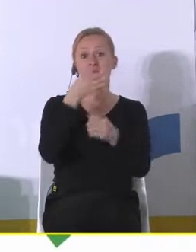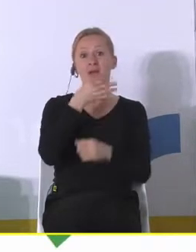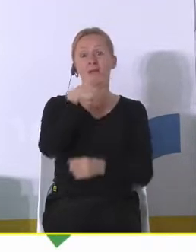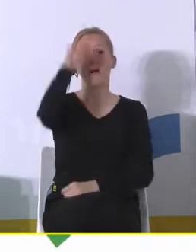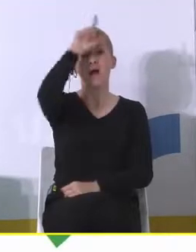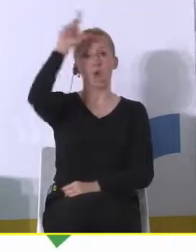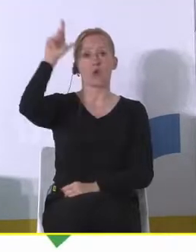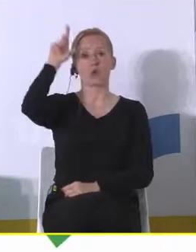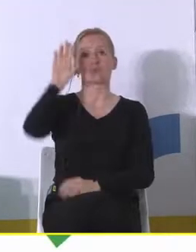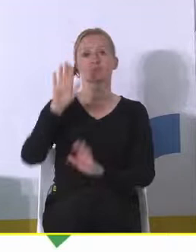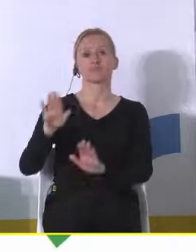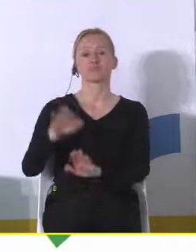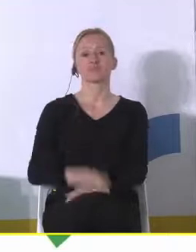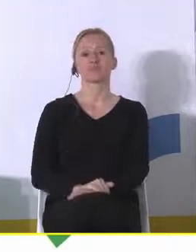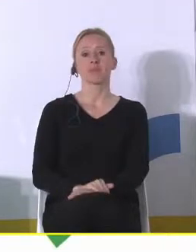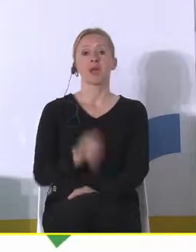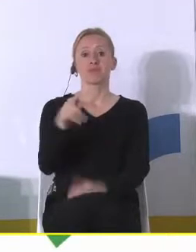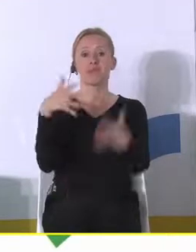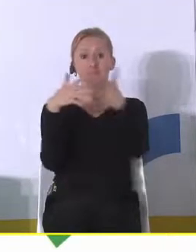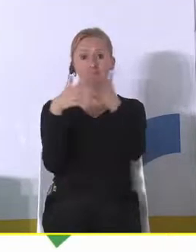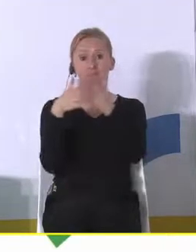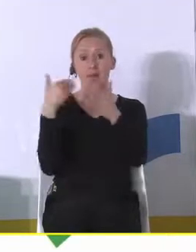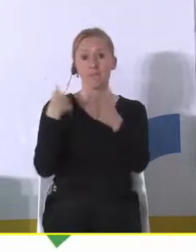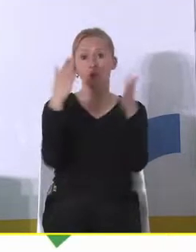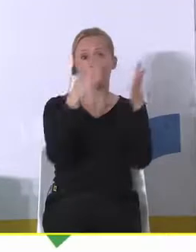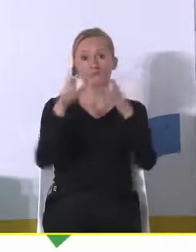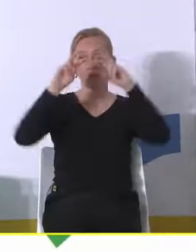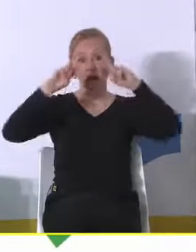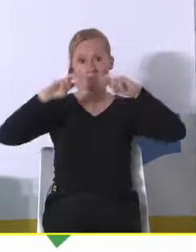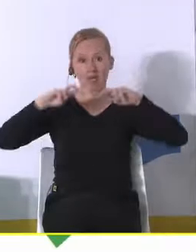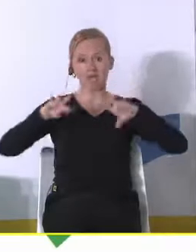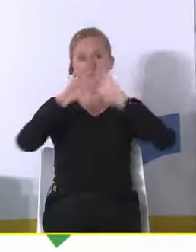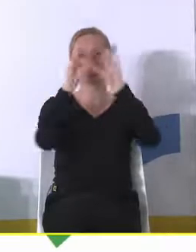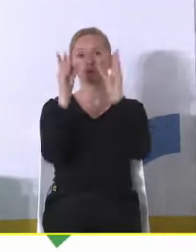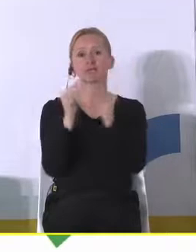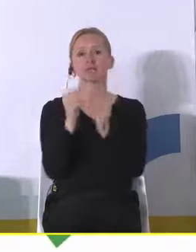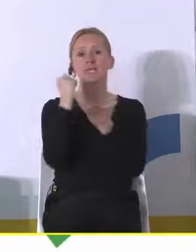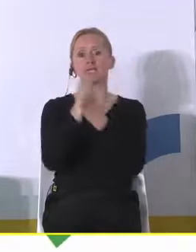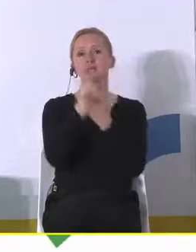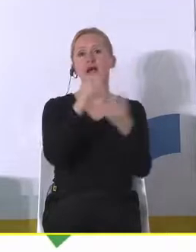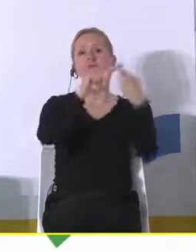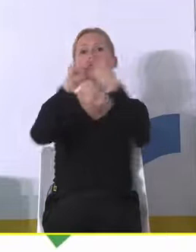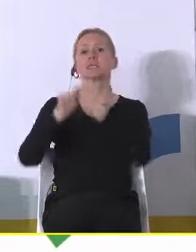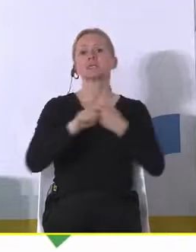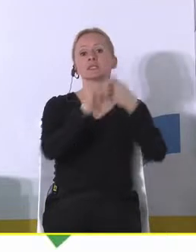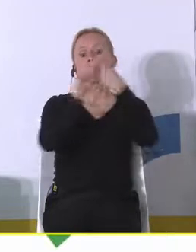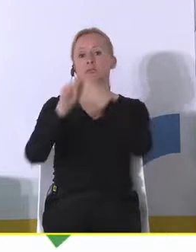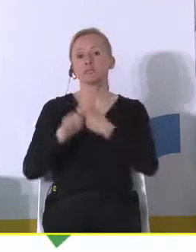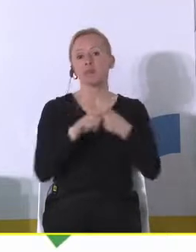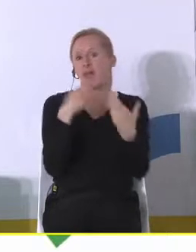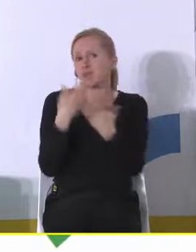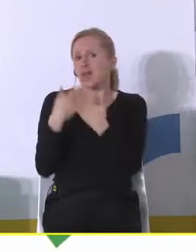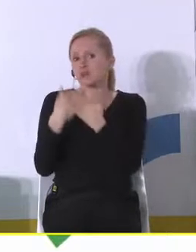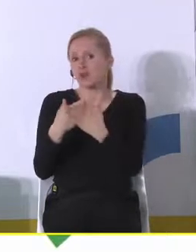w ramach tego raportu przeanalizowano właśnie wszystkie te aspekty związane z tym,